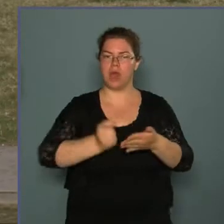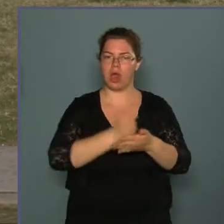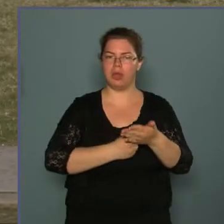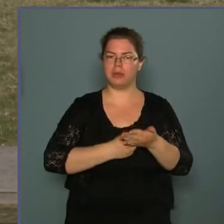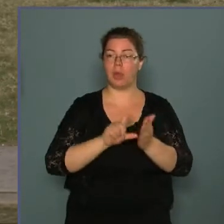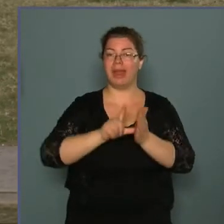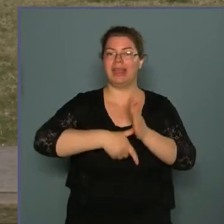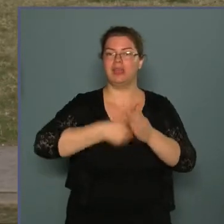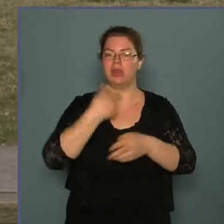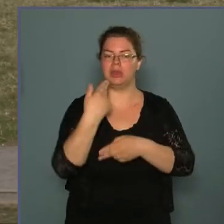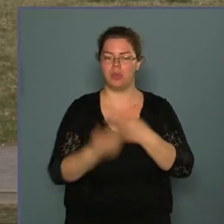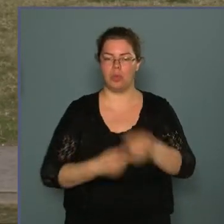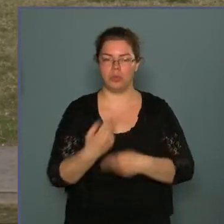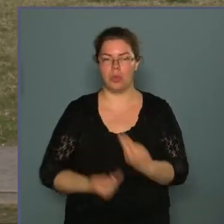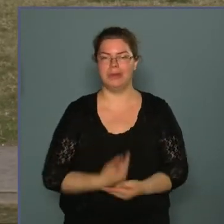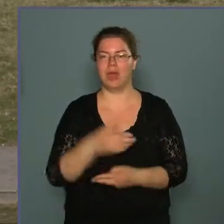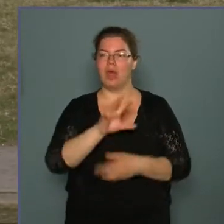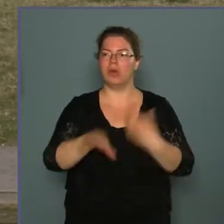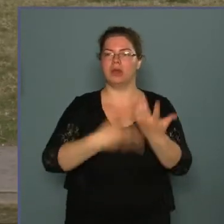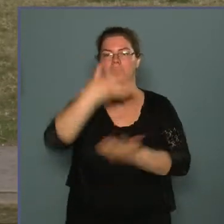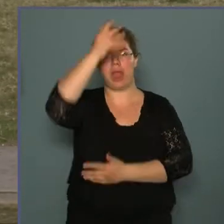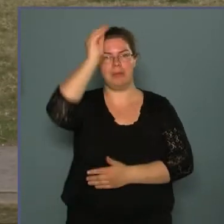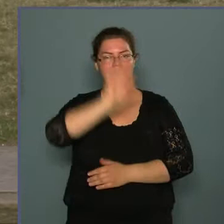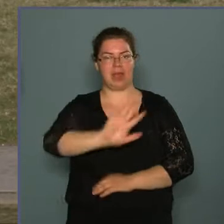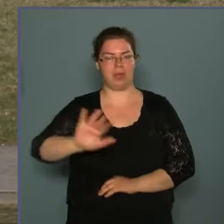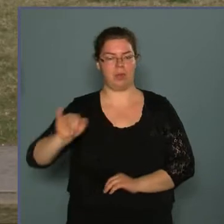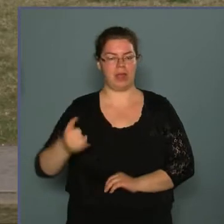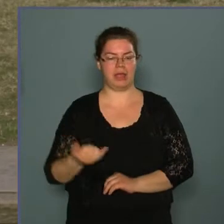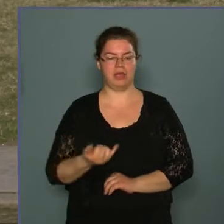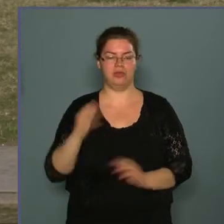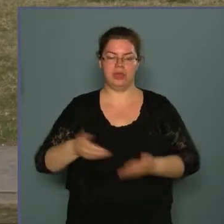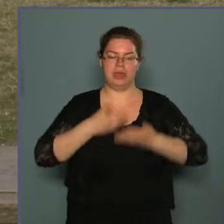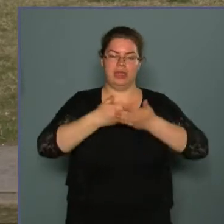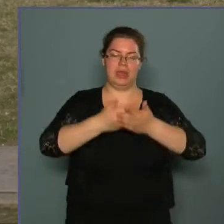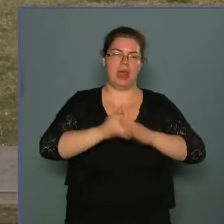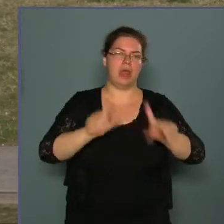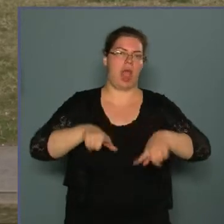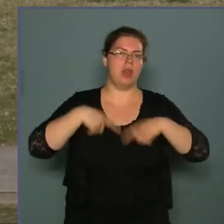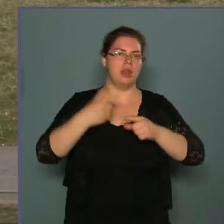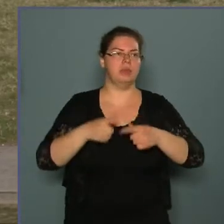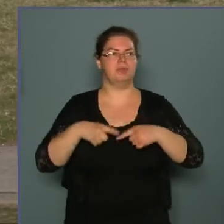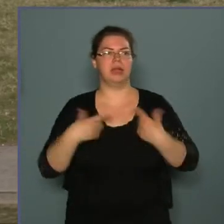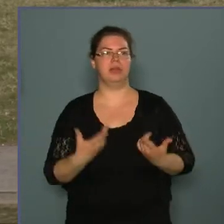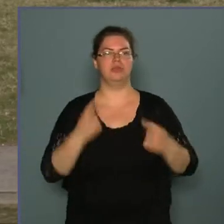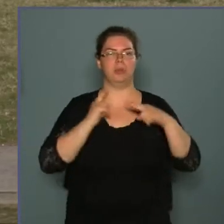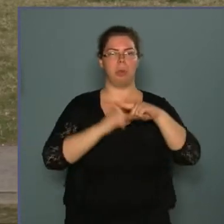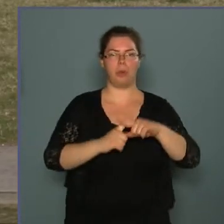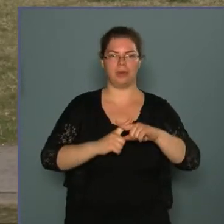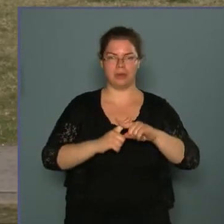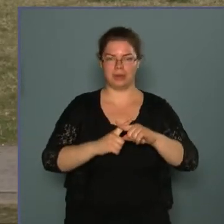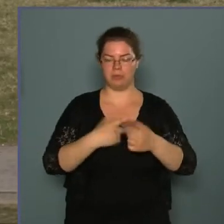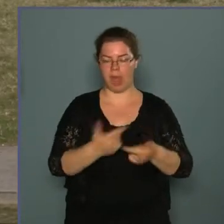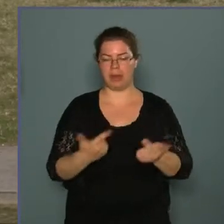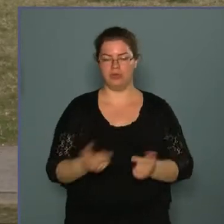a kései utódók, a forradalma emlékezők számára is kínálja a lét megélésének pozitív lehetőségét,